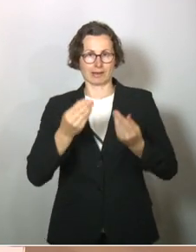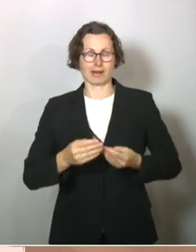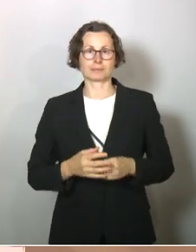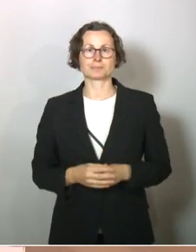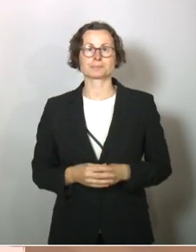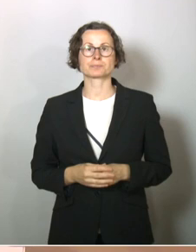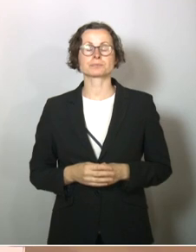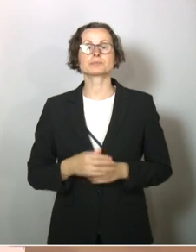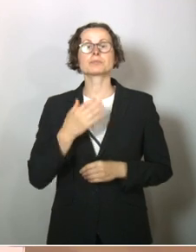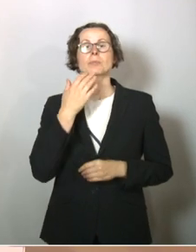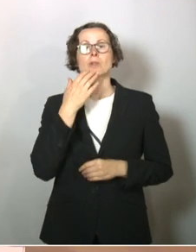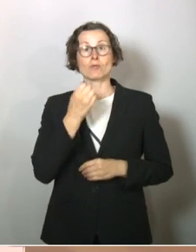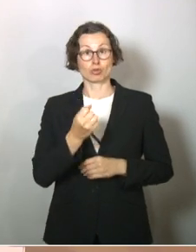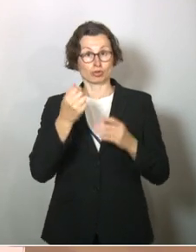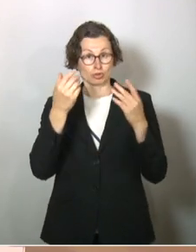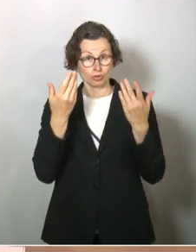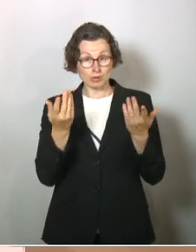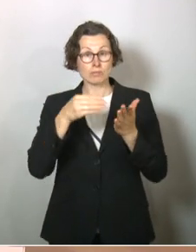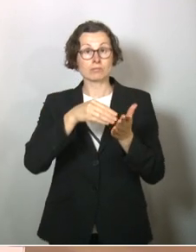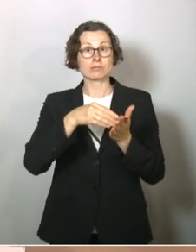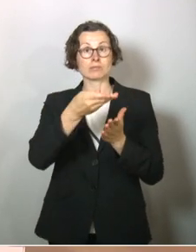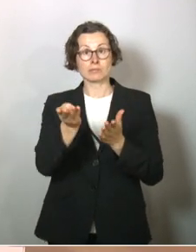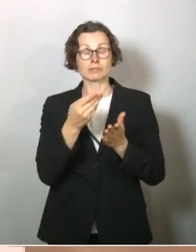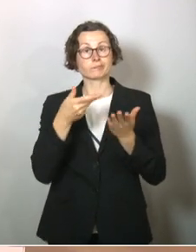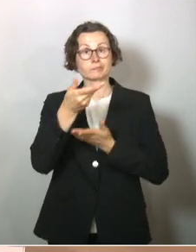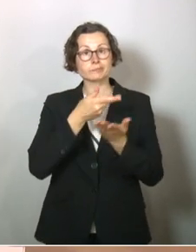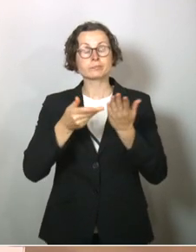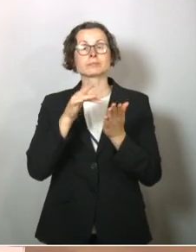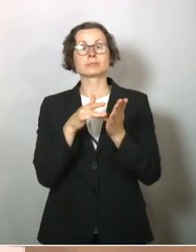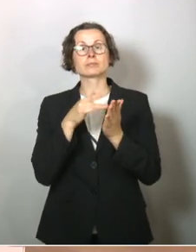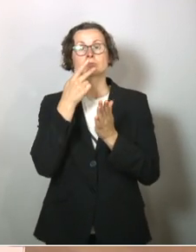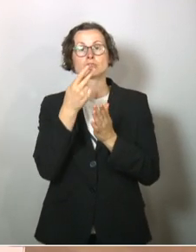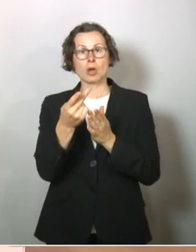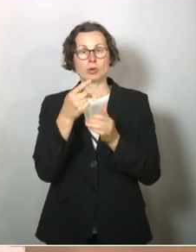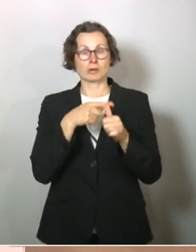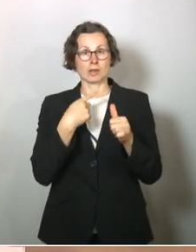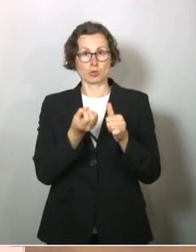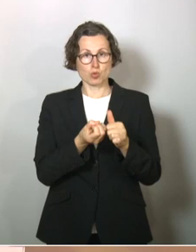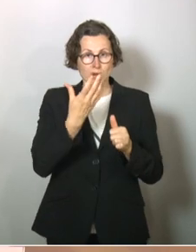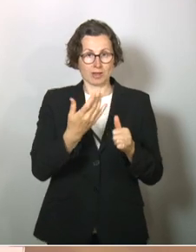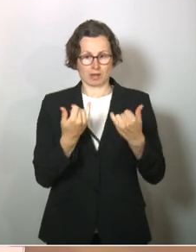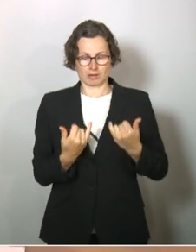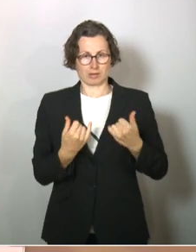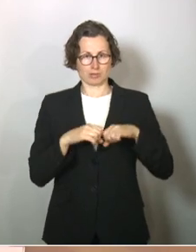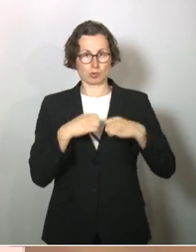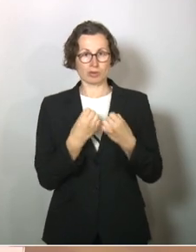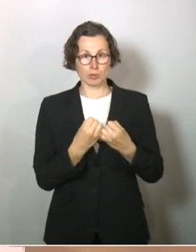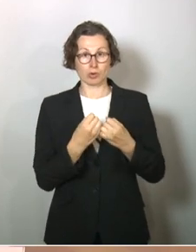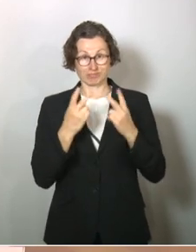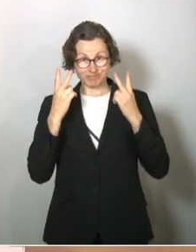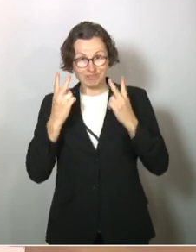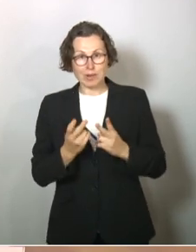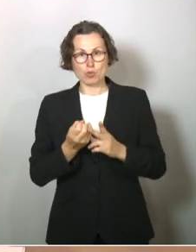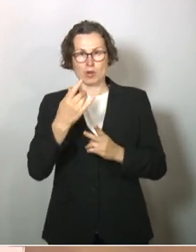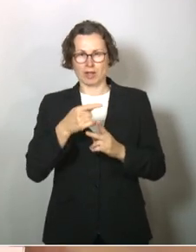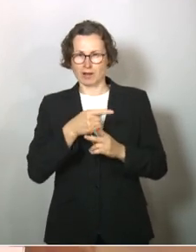Wir wollen das machen, um zu sehen, was sind Ursachen der jetzigen Situation. Haben Sie alle mit dem Virus